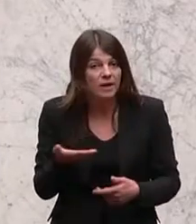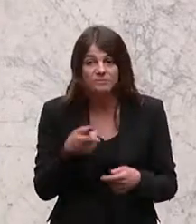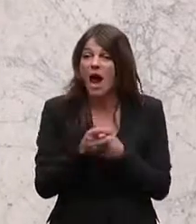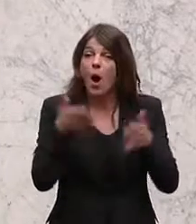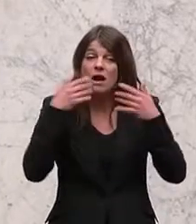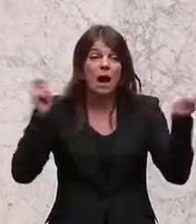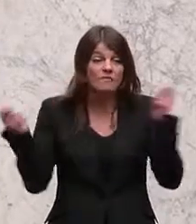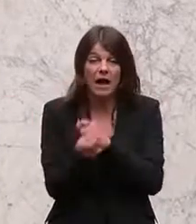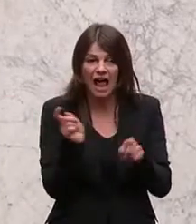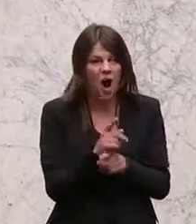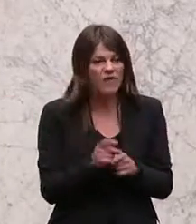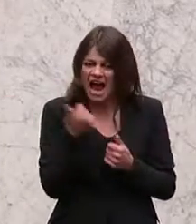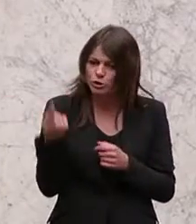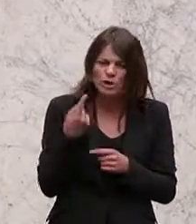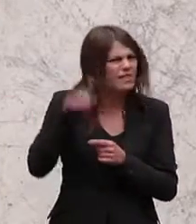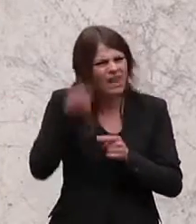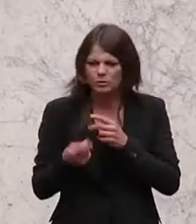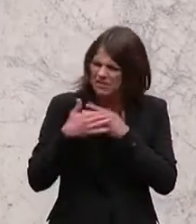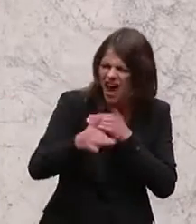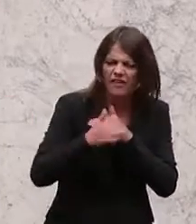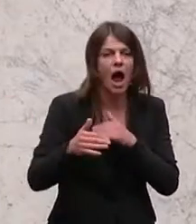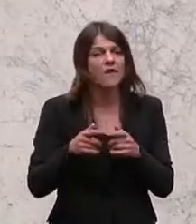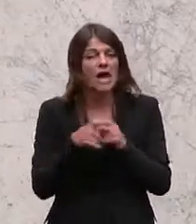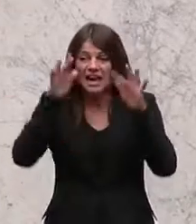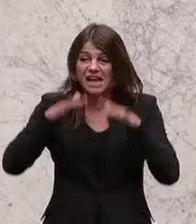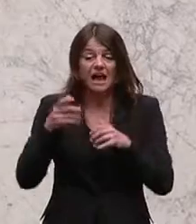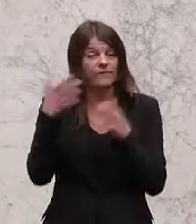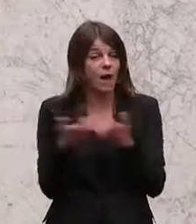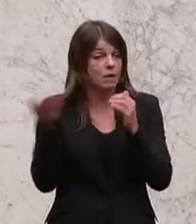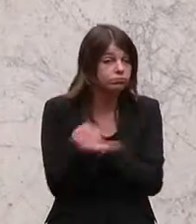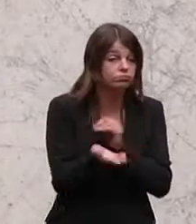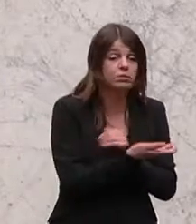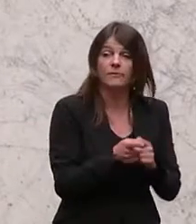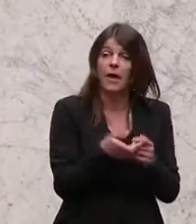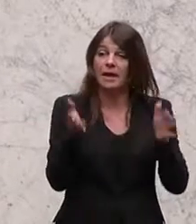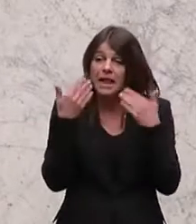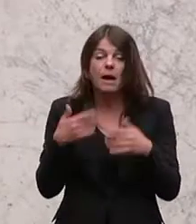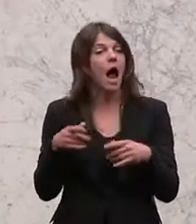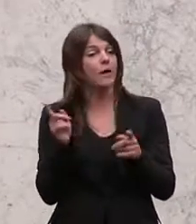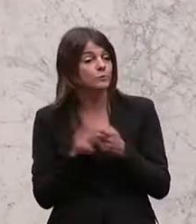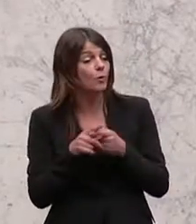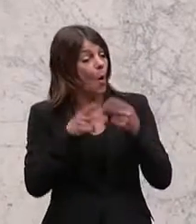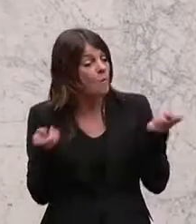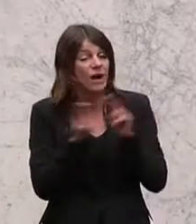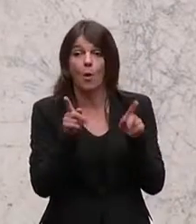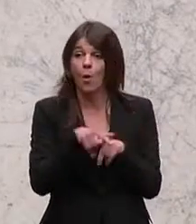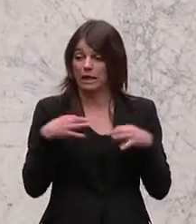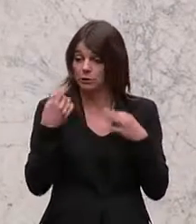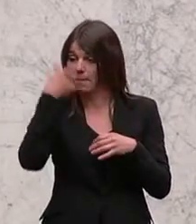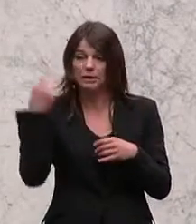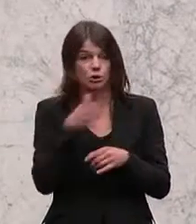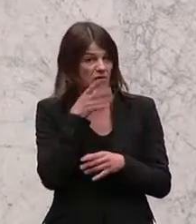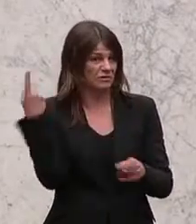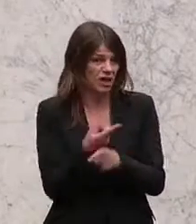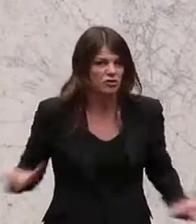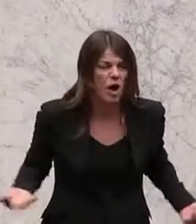wird. Wenn in der Stunde tausend Hektar Regenwald gerodet werden, wenn das Klima und die Umwelt und die Gesundheit der Menschen zerstört wird, mehr möchte ich